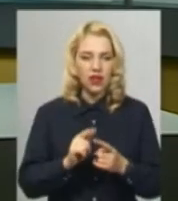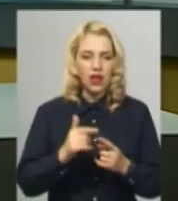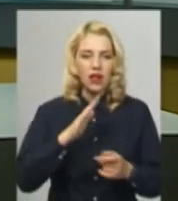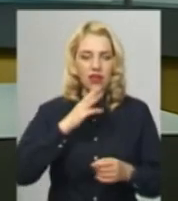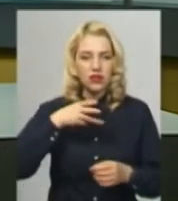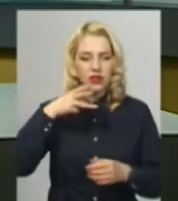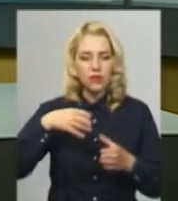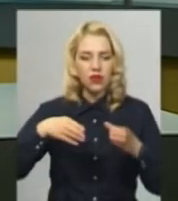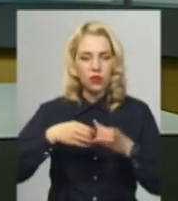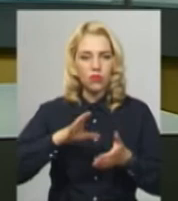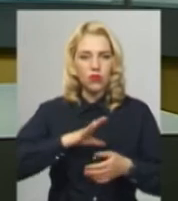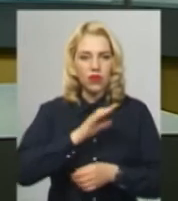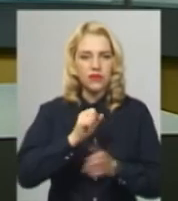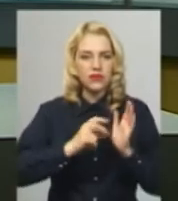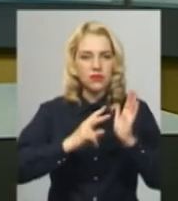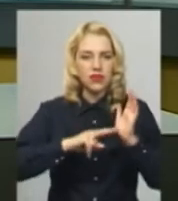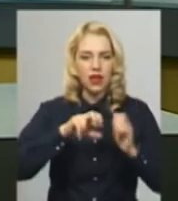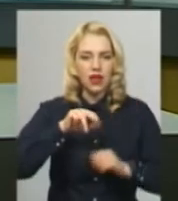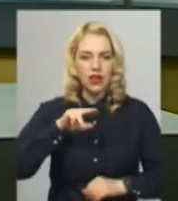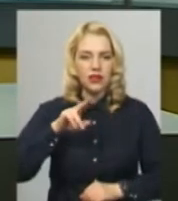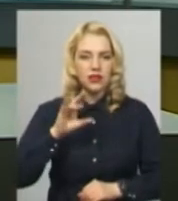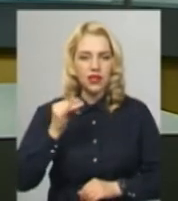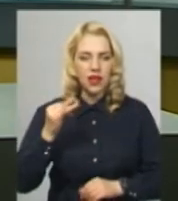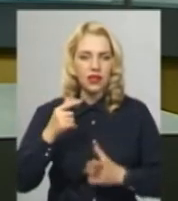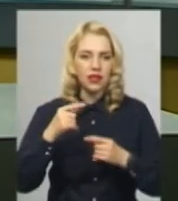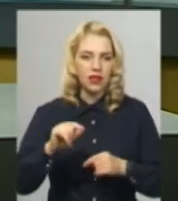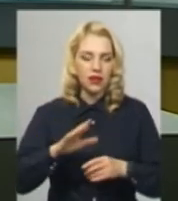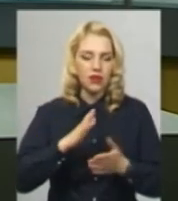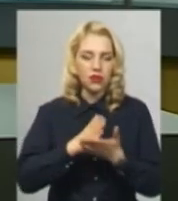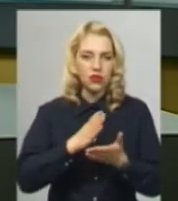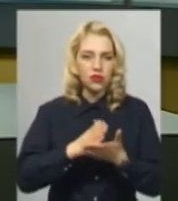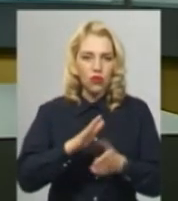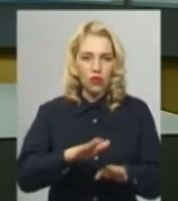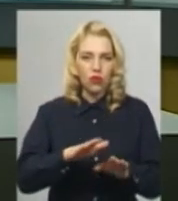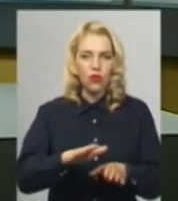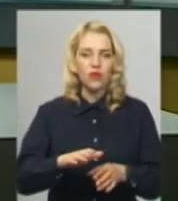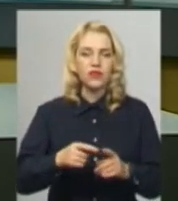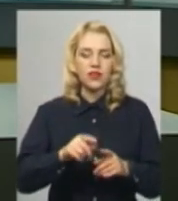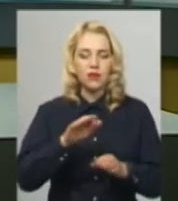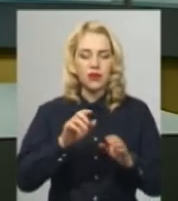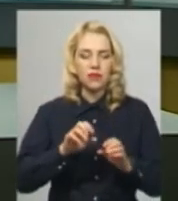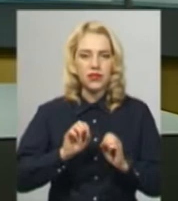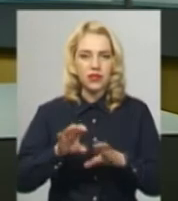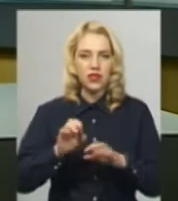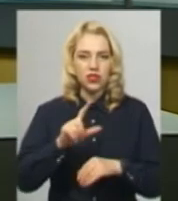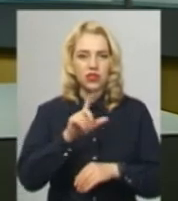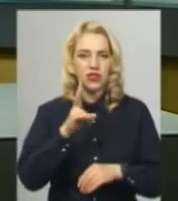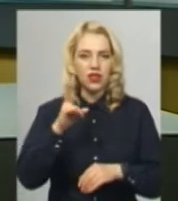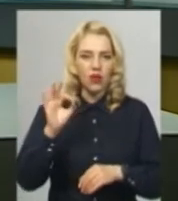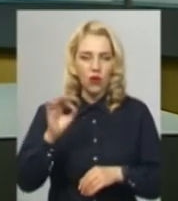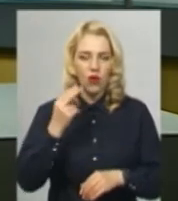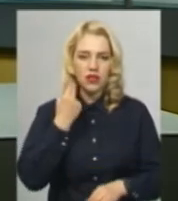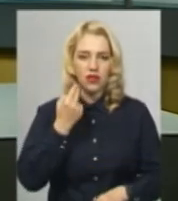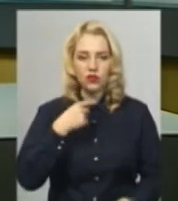у Хмельницькому ліцеї номер 17, де розташовувався один з пунктів здачі ЗНО з англійської. Як відбувалося тестування в